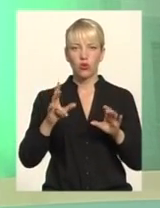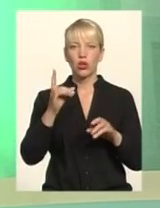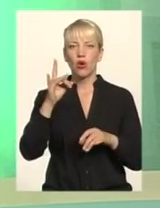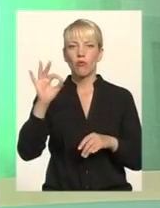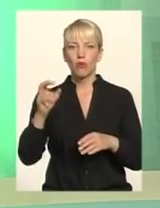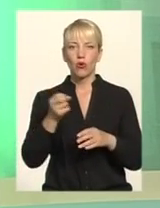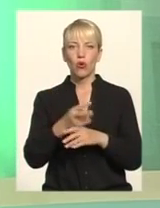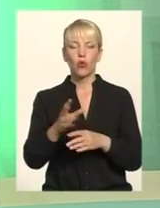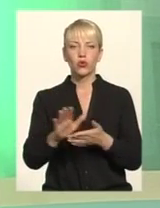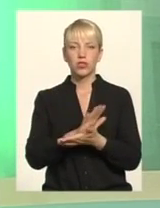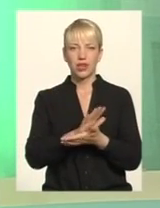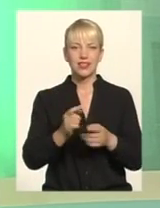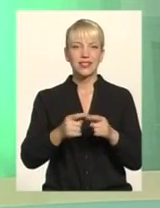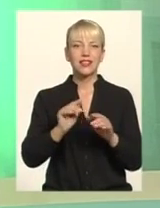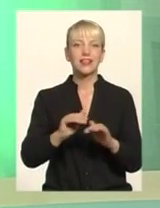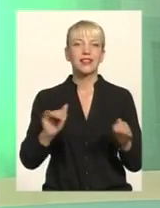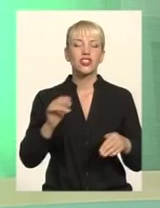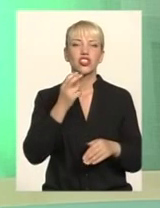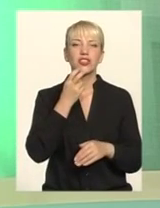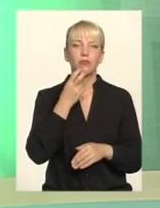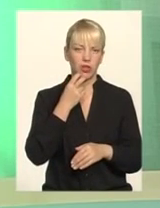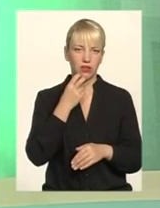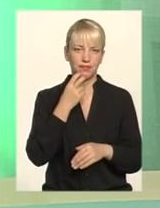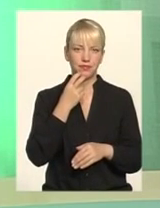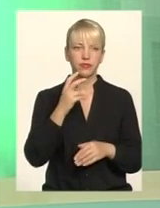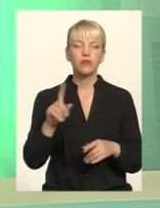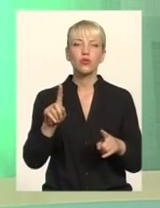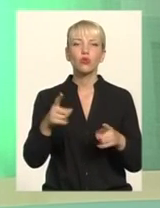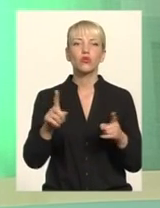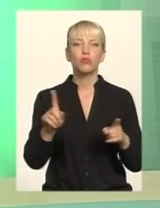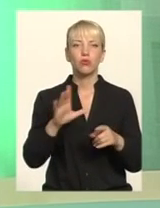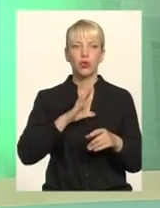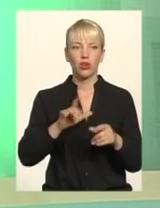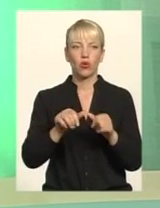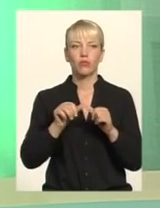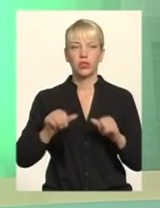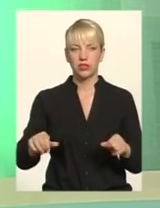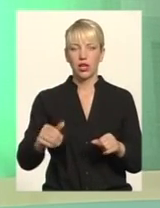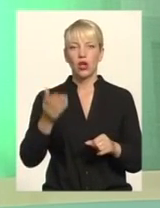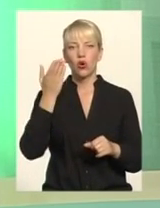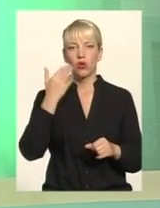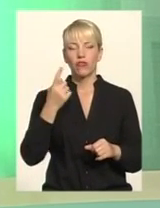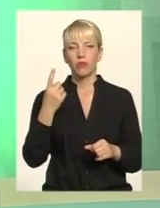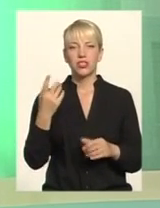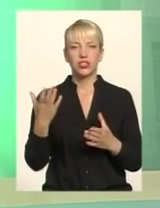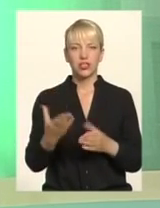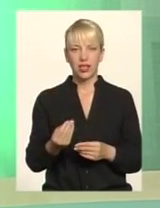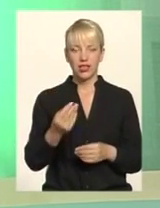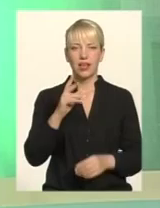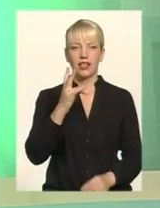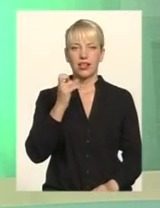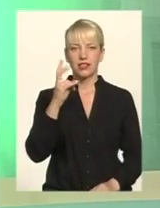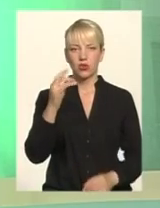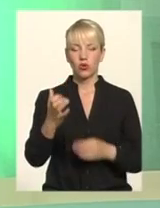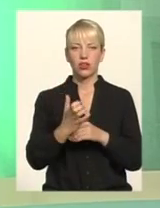дитячий сміх І те, що була комісія, я вам скажу, що в перший день, коли пан Яценюк пообіцяв відправити